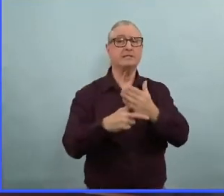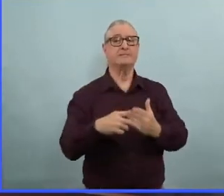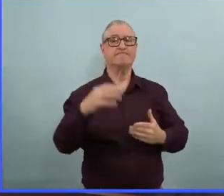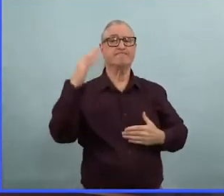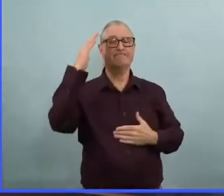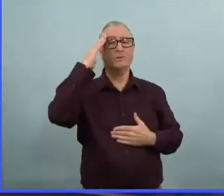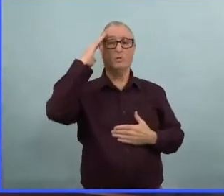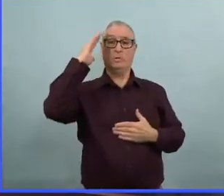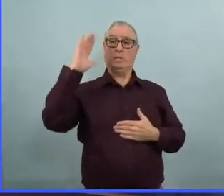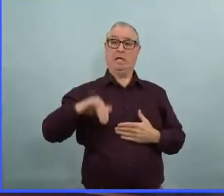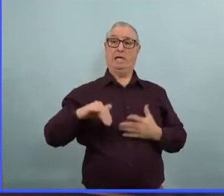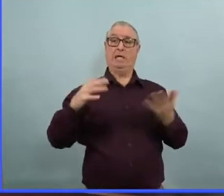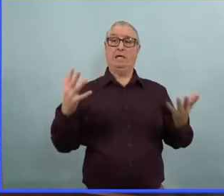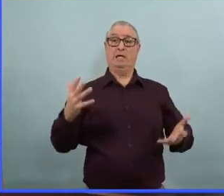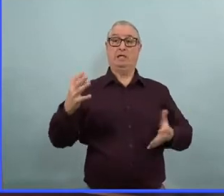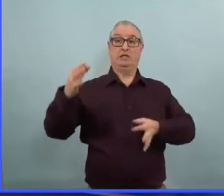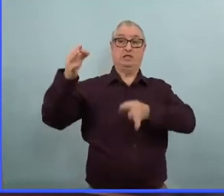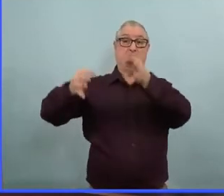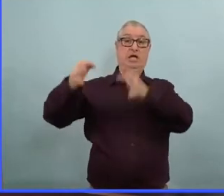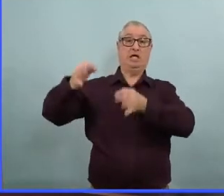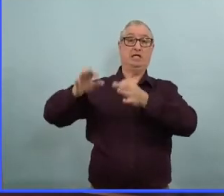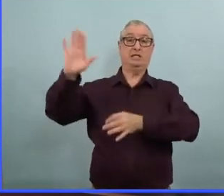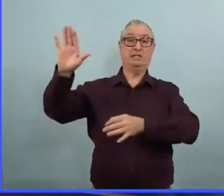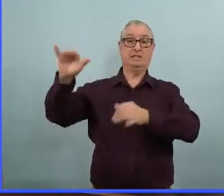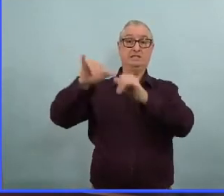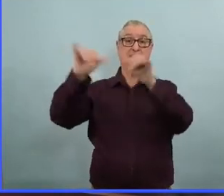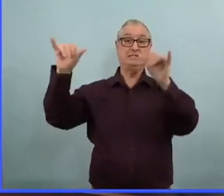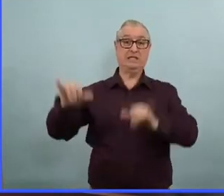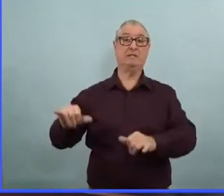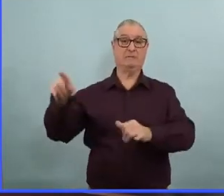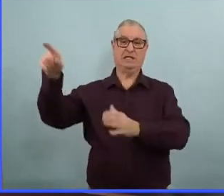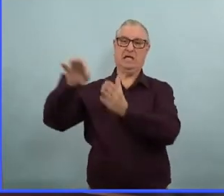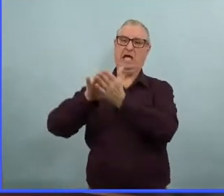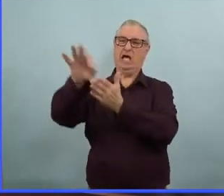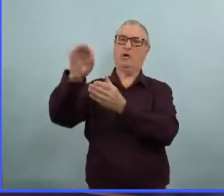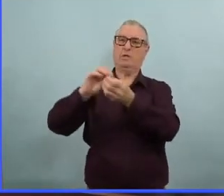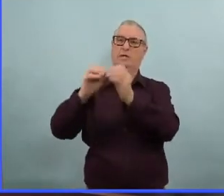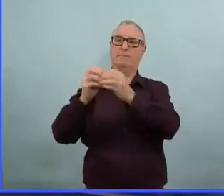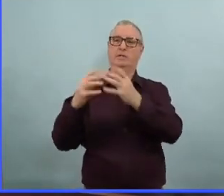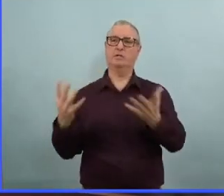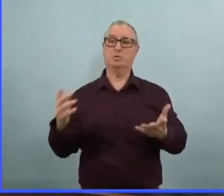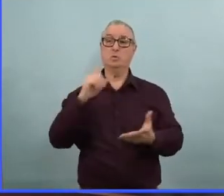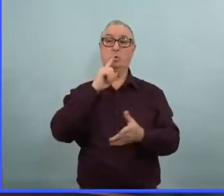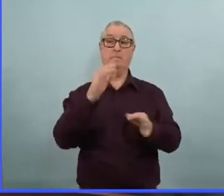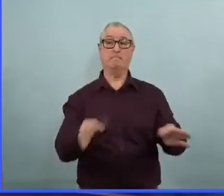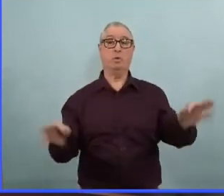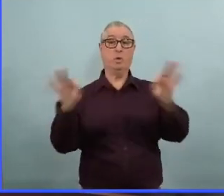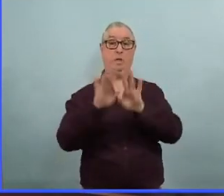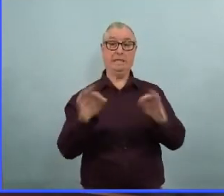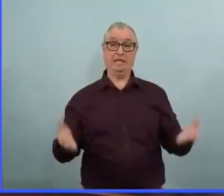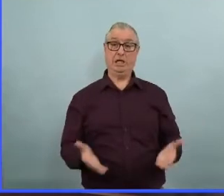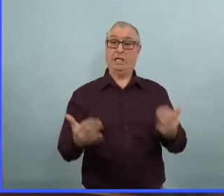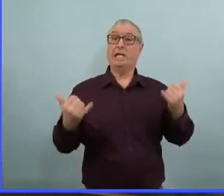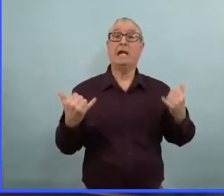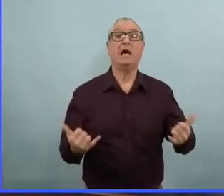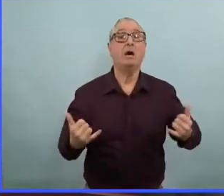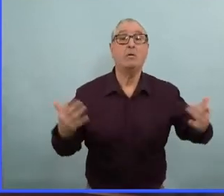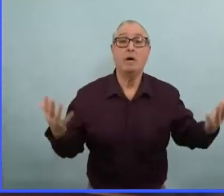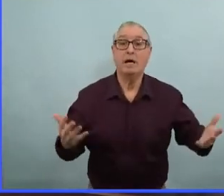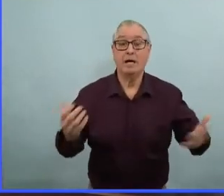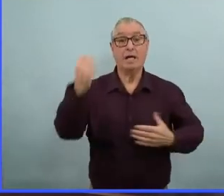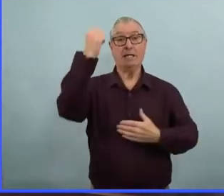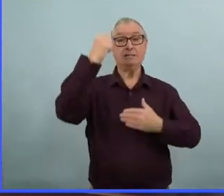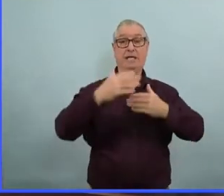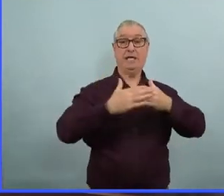la justice a fait également le suivi de ces chiffres. Ce qui est important aujourd'hui c'est que nous sommes au début d'une